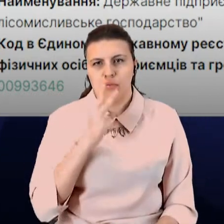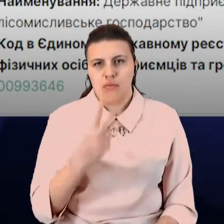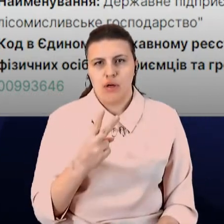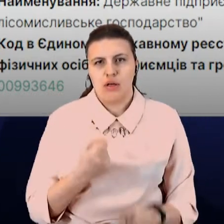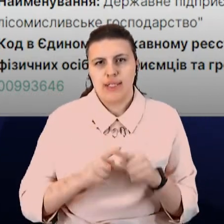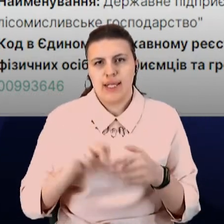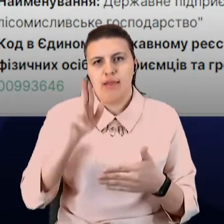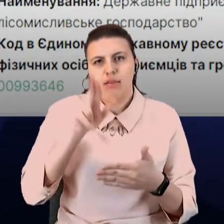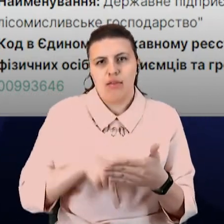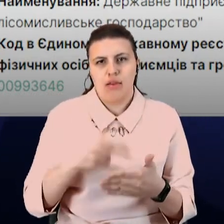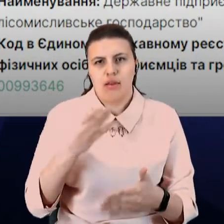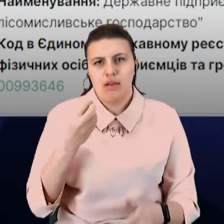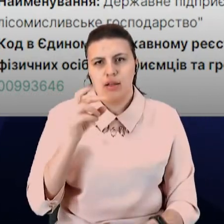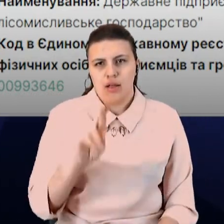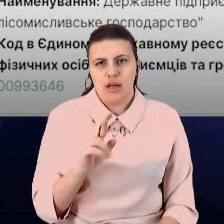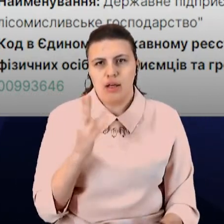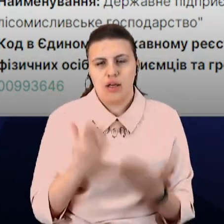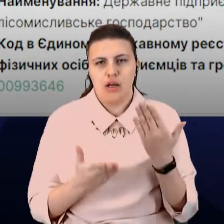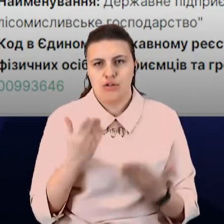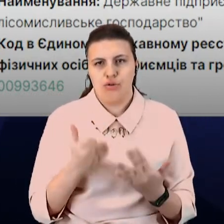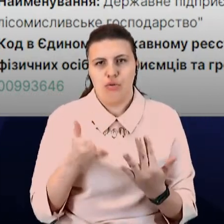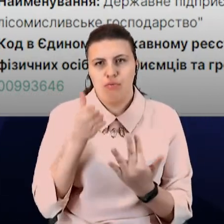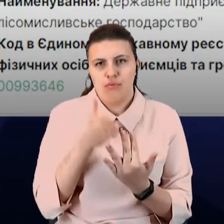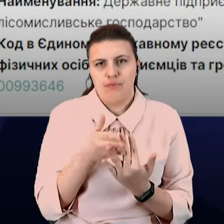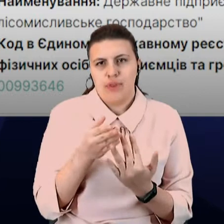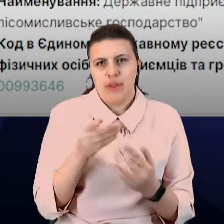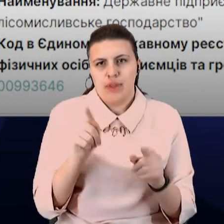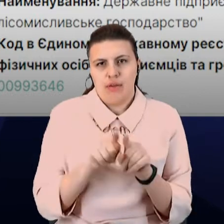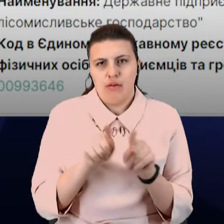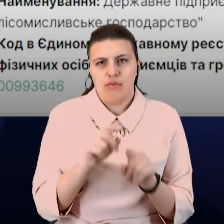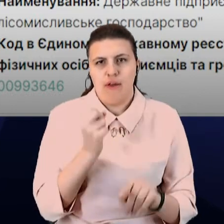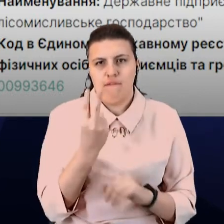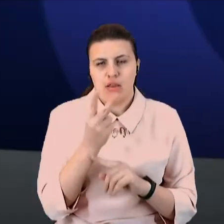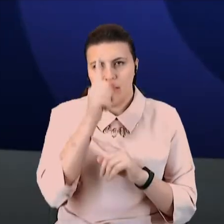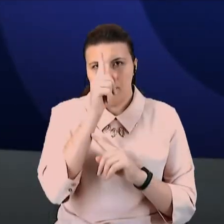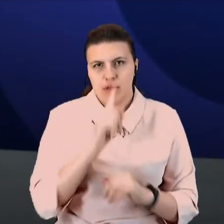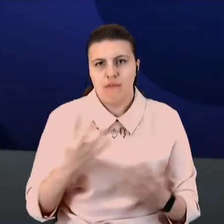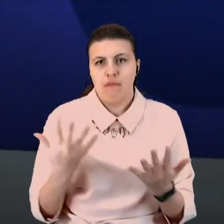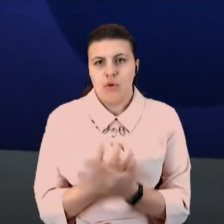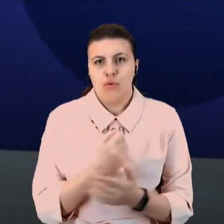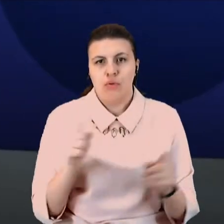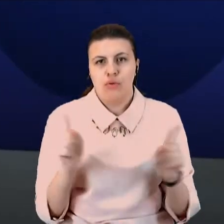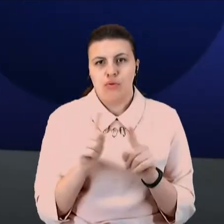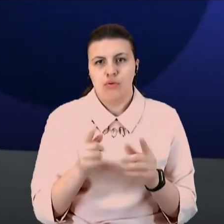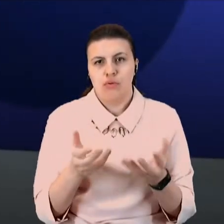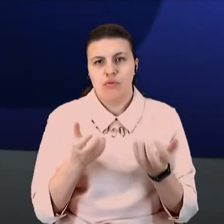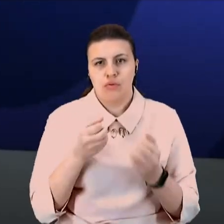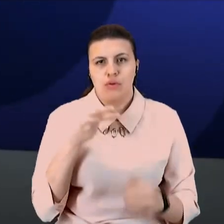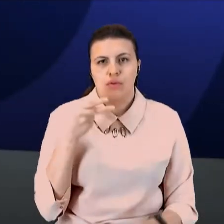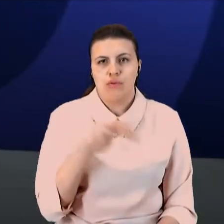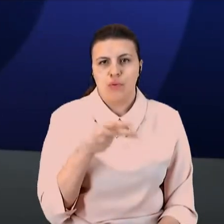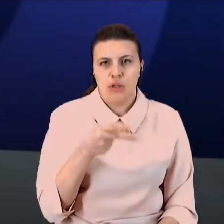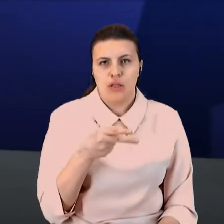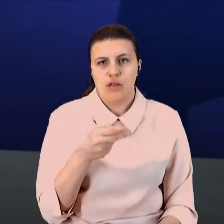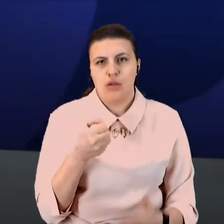Якщо поділити їх зарплату на 12 місяців, то виходить, що вони отримували від 2 тисяч гривень до 3